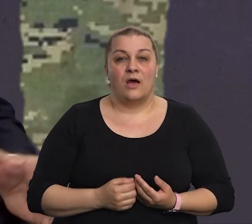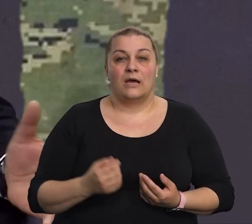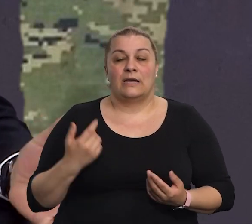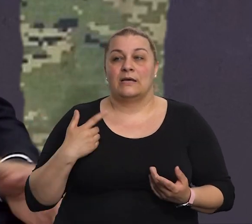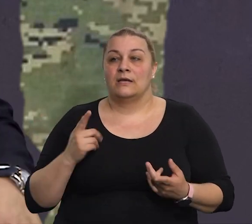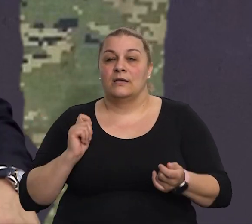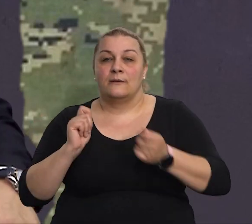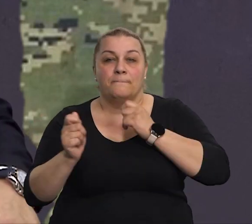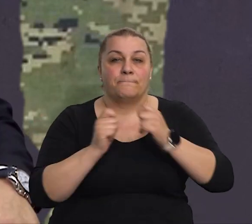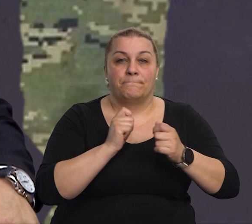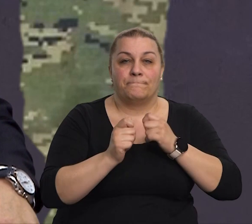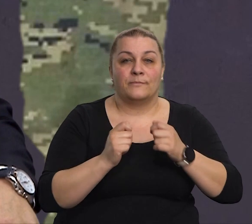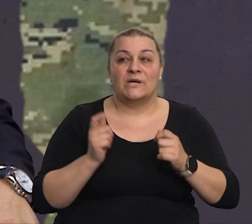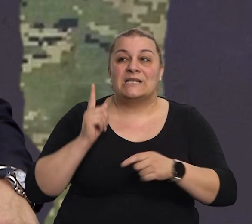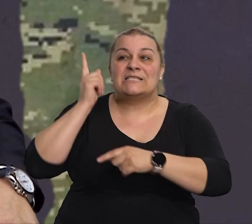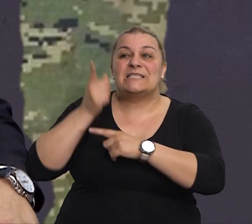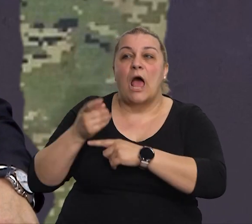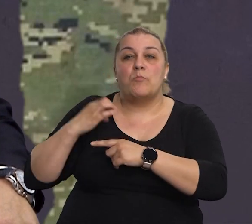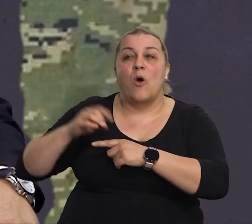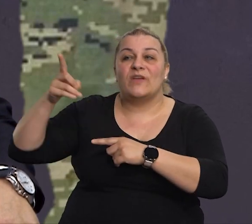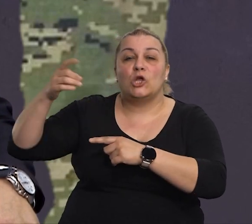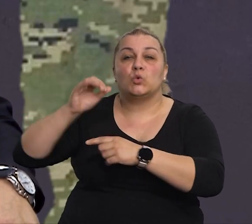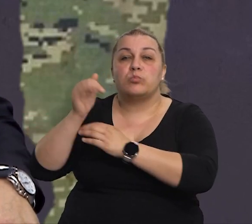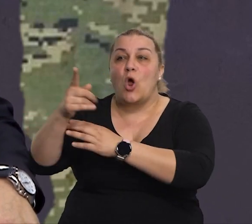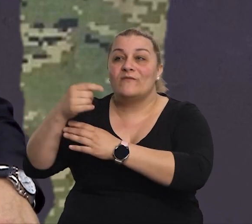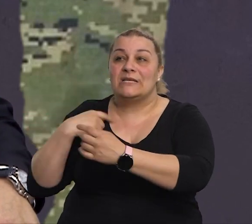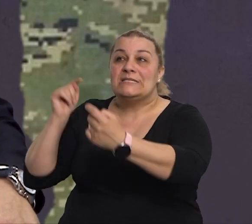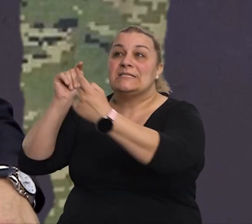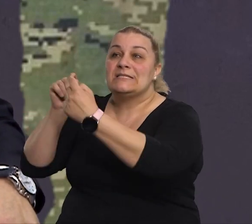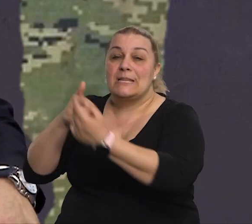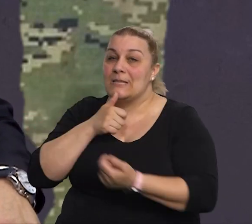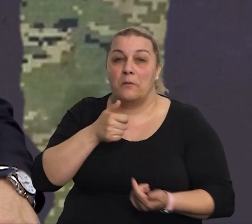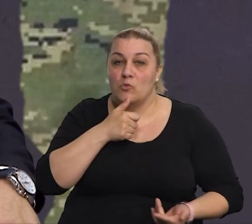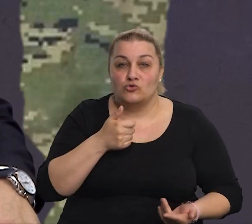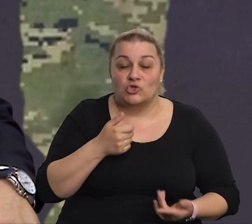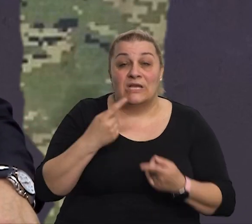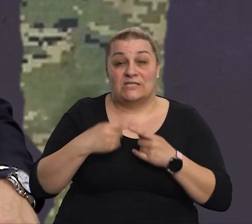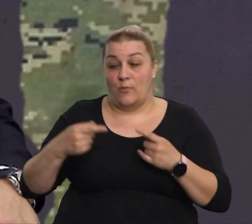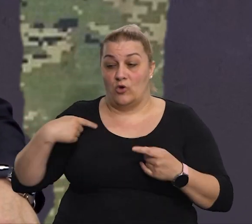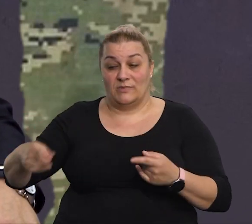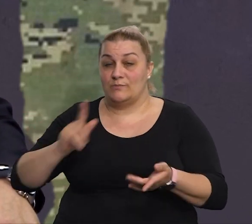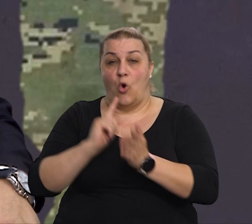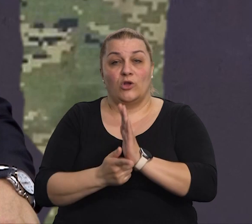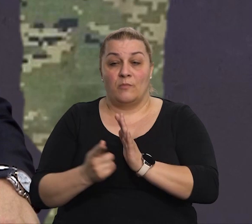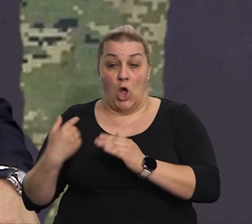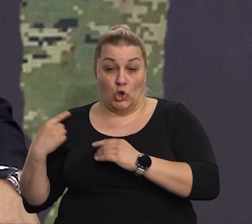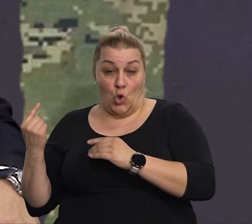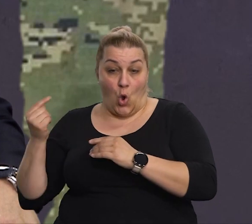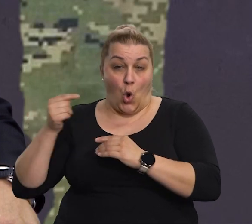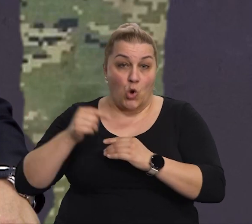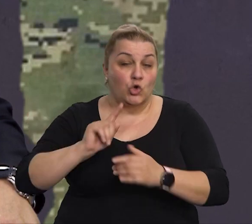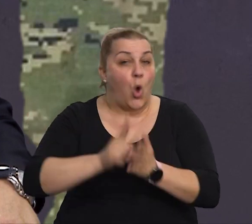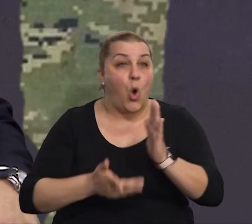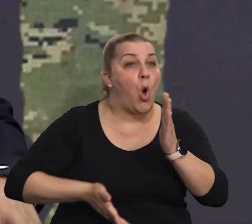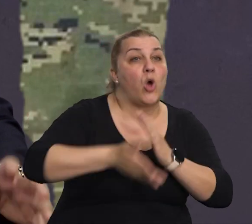točaka za pojediništvo obravne grada Dubrovnika, jer smo, jer rekao sam ono, iz pokreta smo krenili u borbe, tako da